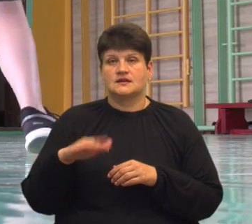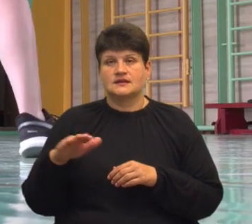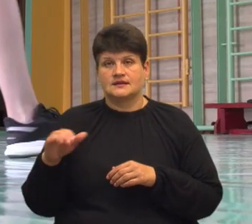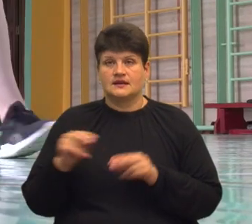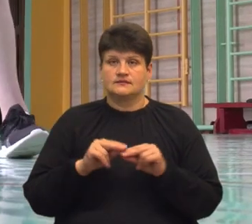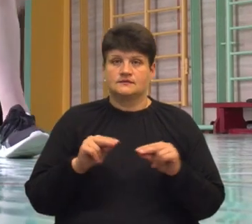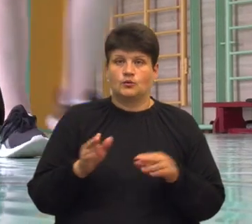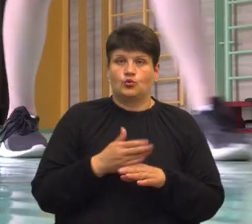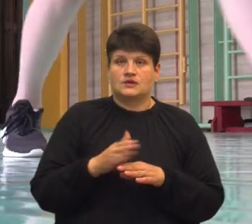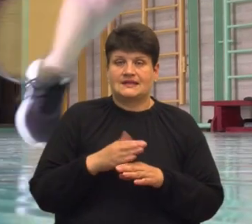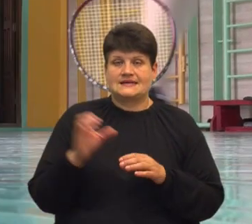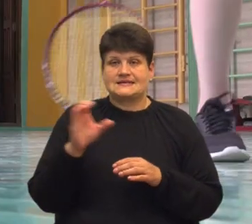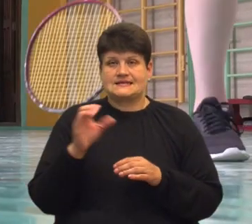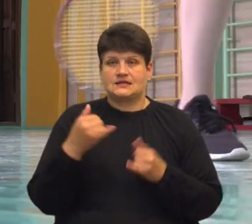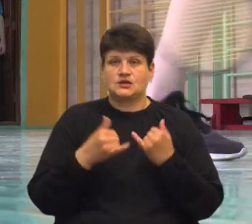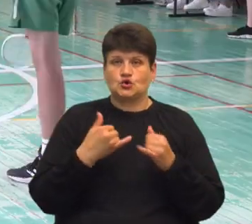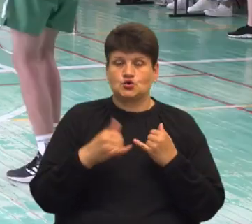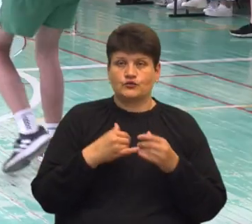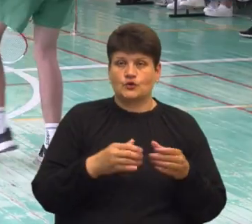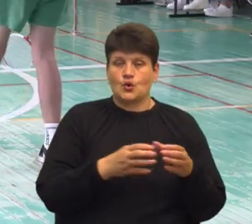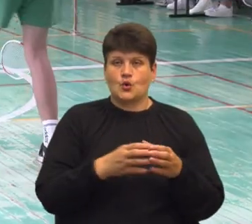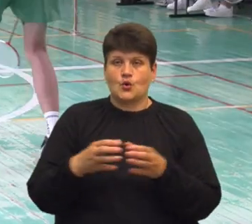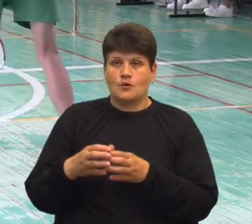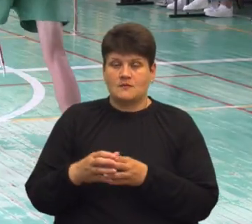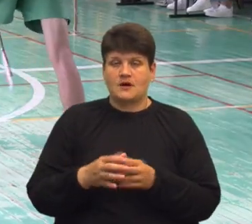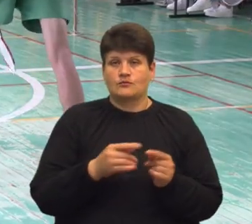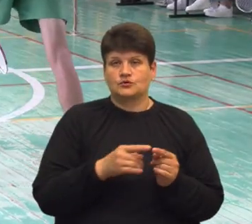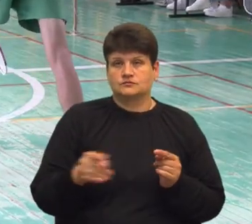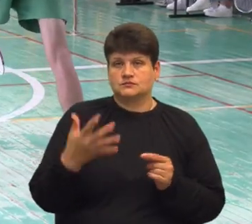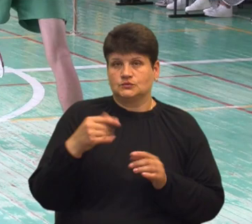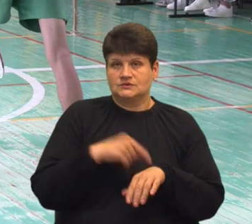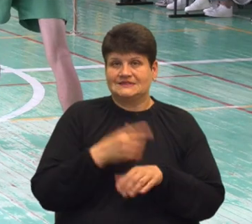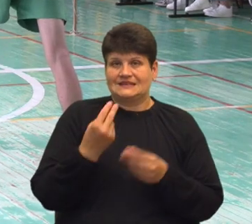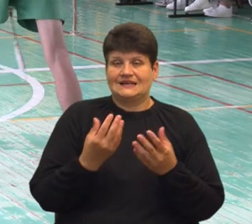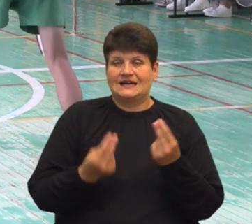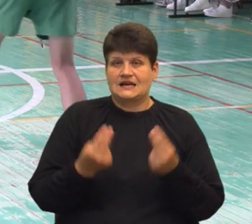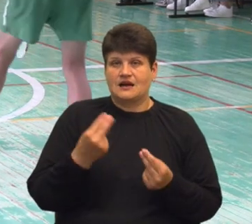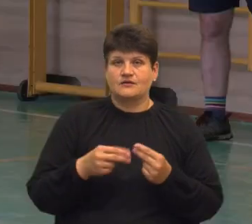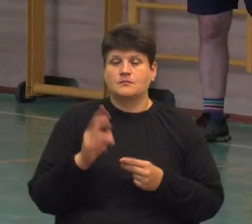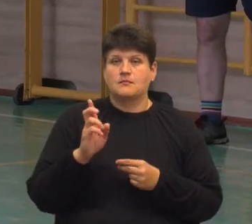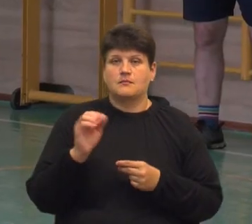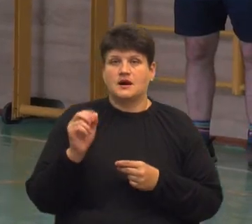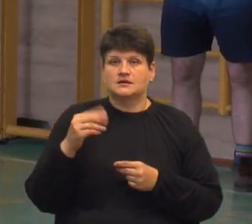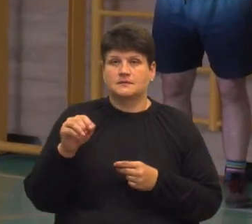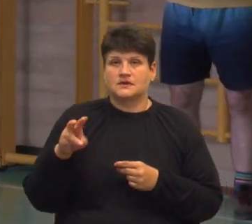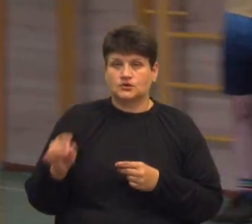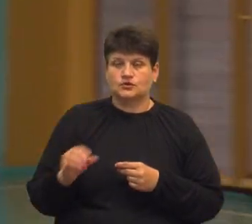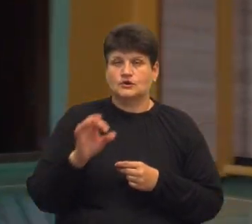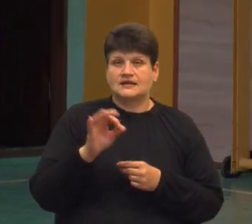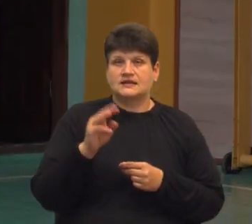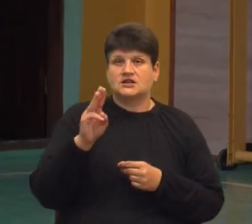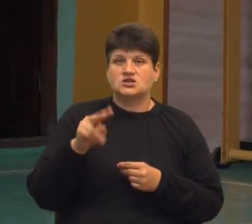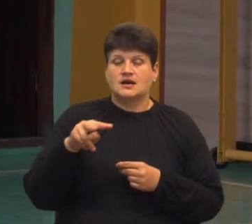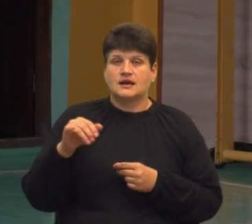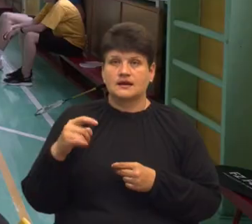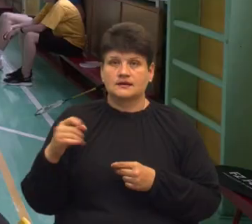команди. Вони безперервно впродовж п'яти годин грають у бадмінтон. Учасниця марафону вчителька школи Олена Шліхта представляє